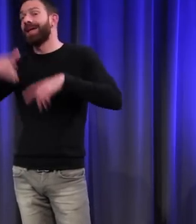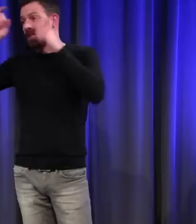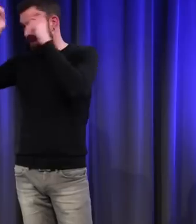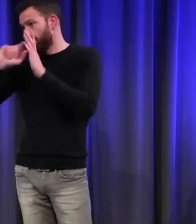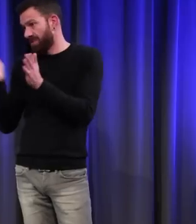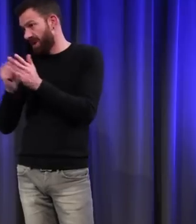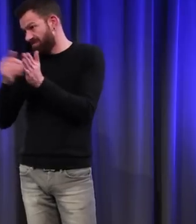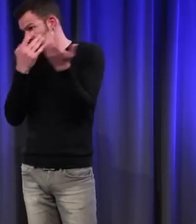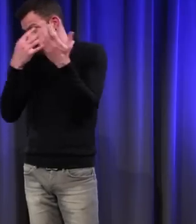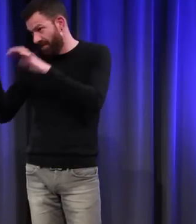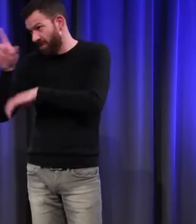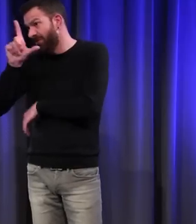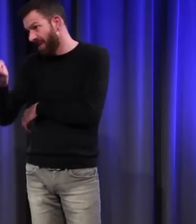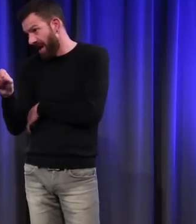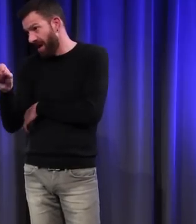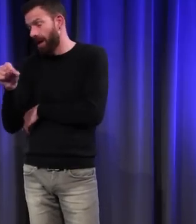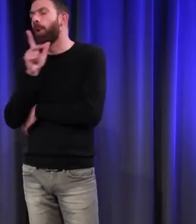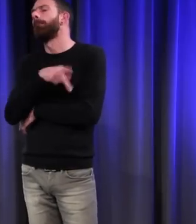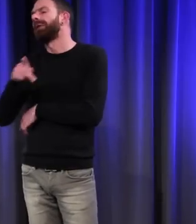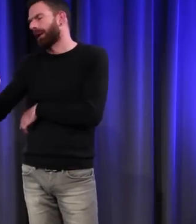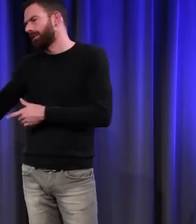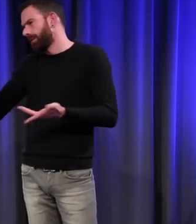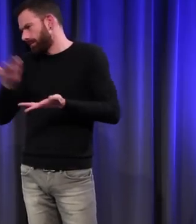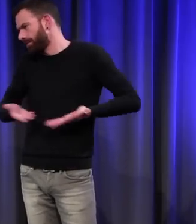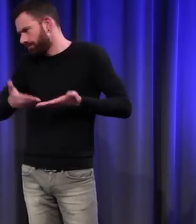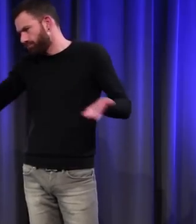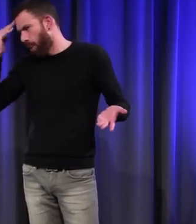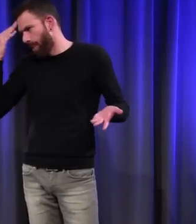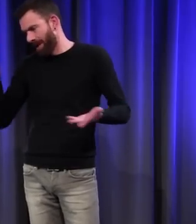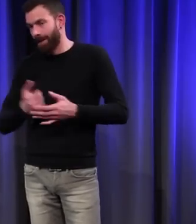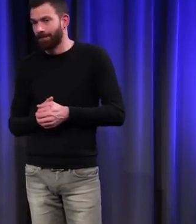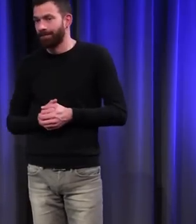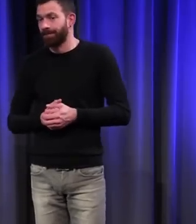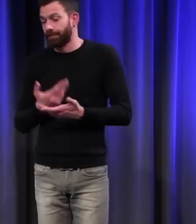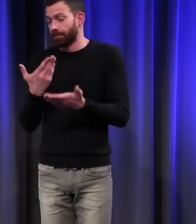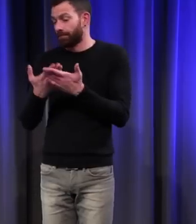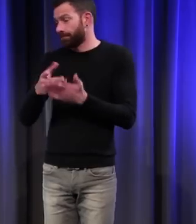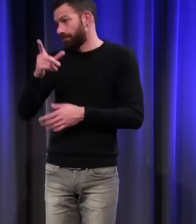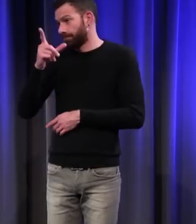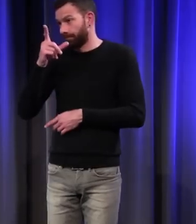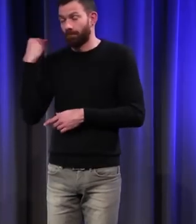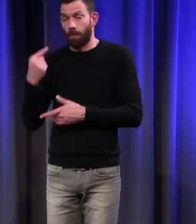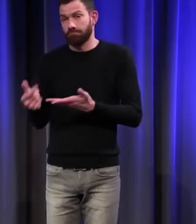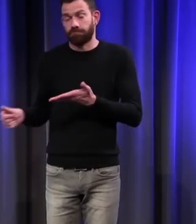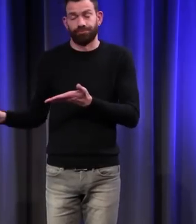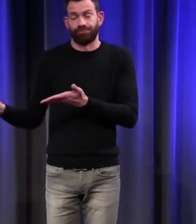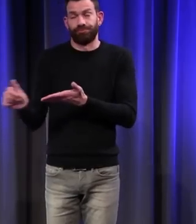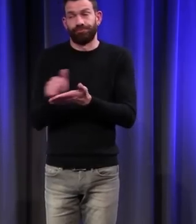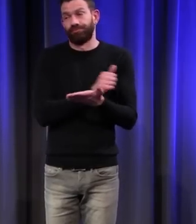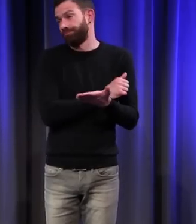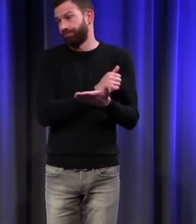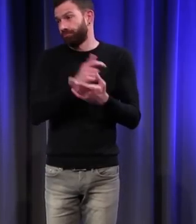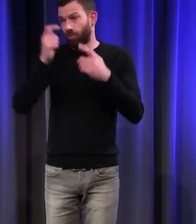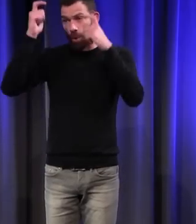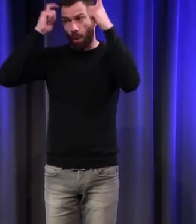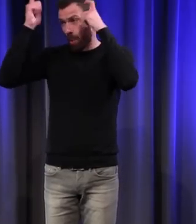1920. Dans les Pyrénées, vous connaissez la situation. Donc l'action de l'homme a éliminé l